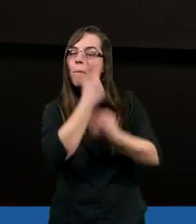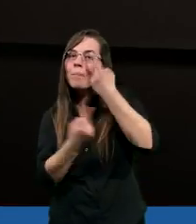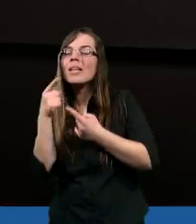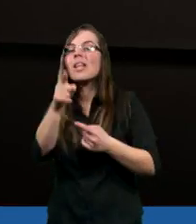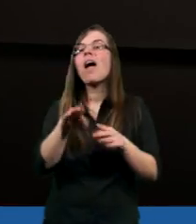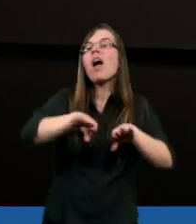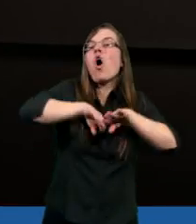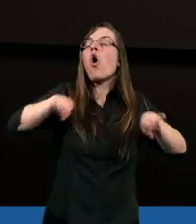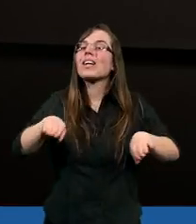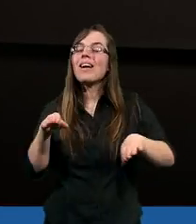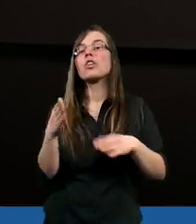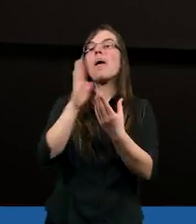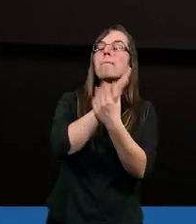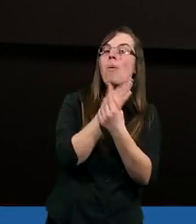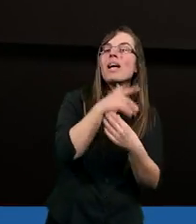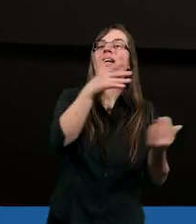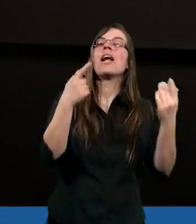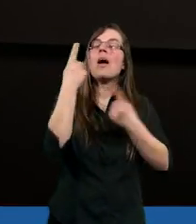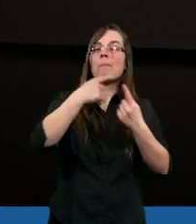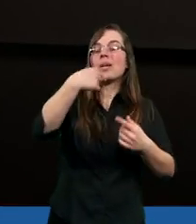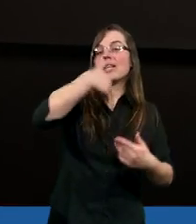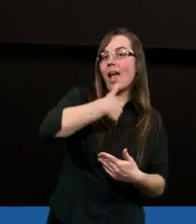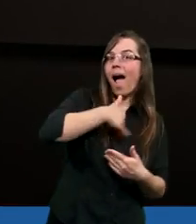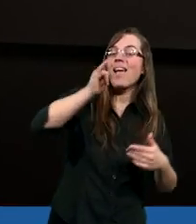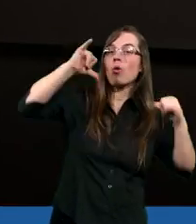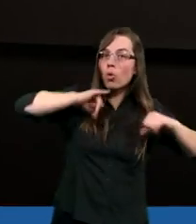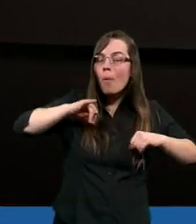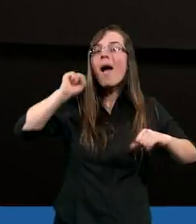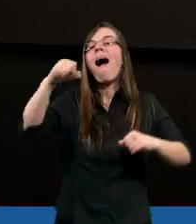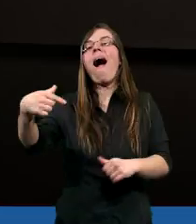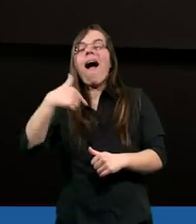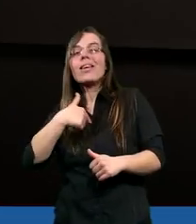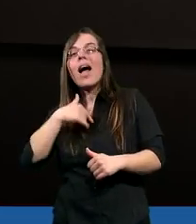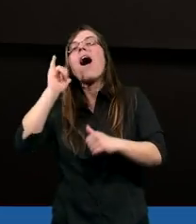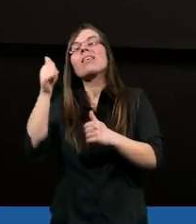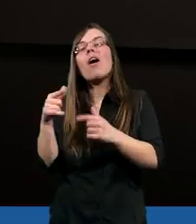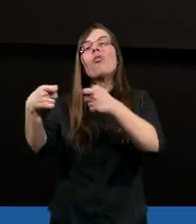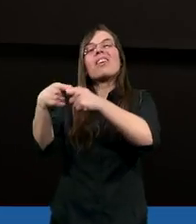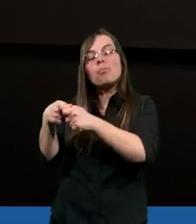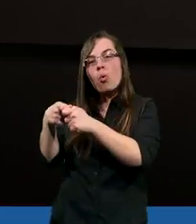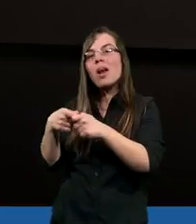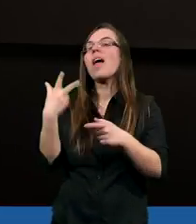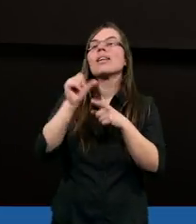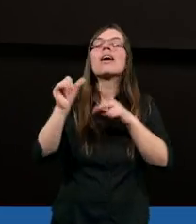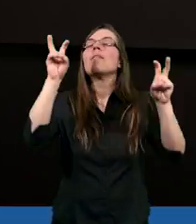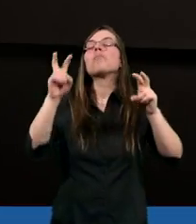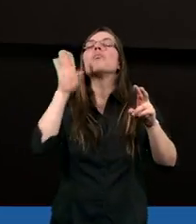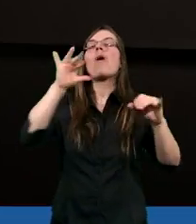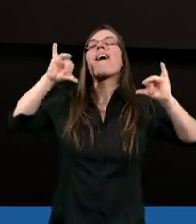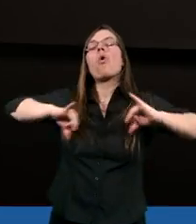rozgraniczenie, bowiem ja nie zawsze jest nacechowany